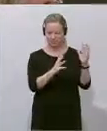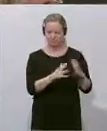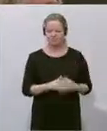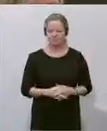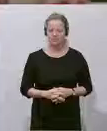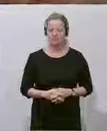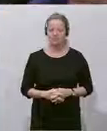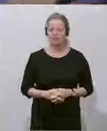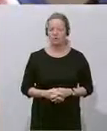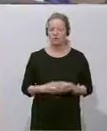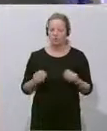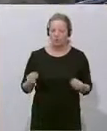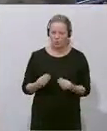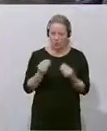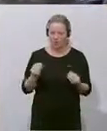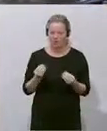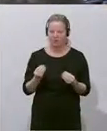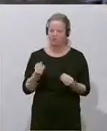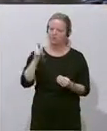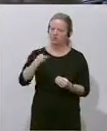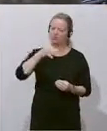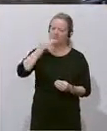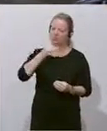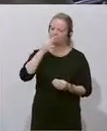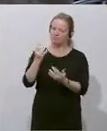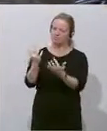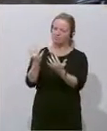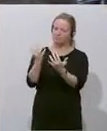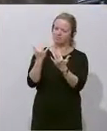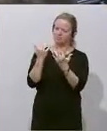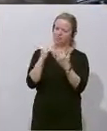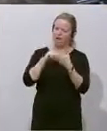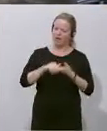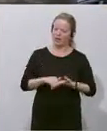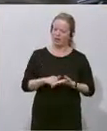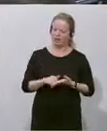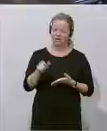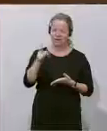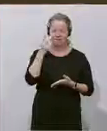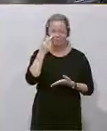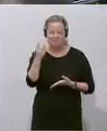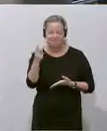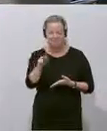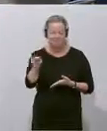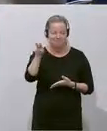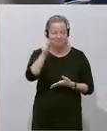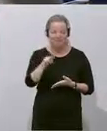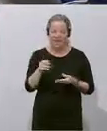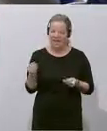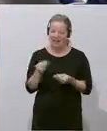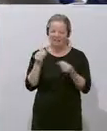Der Eindruck, den man hat, ist, irgendwas ist faul in dieser ÖVP.